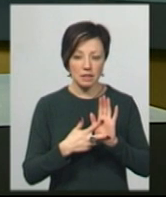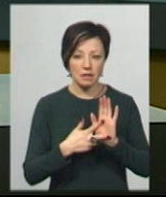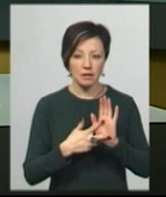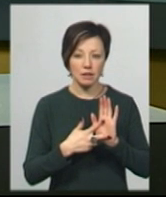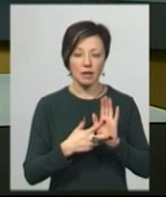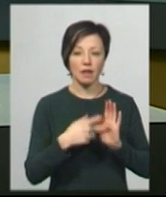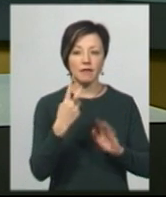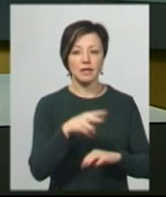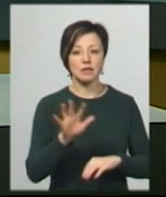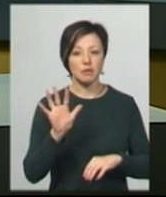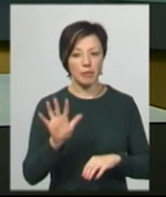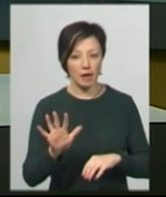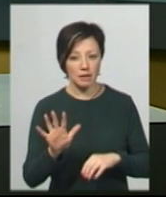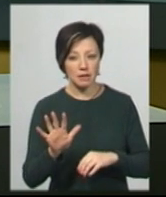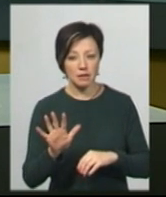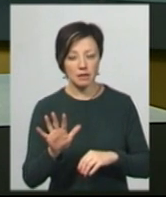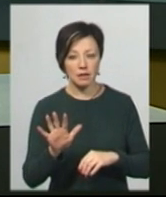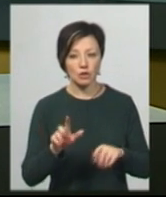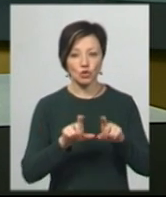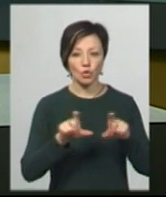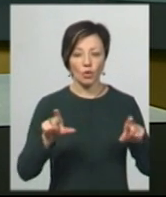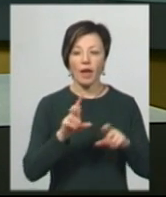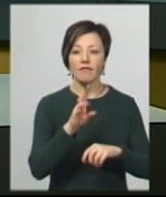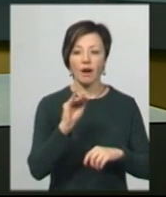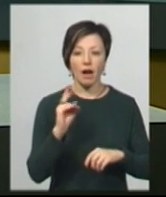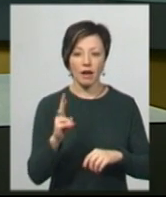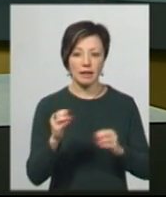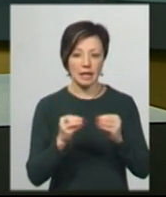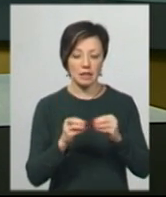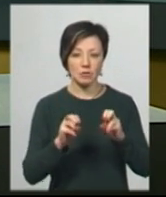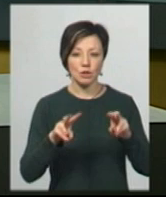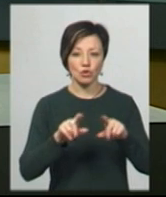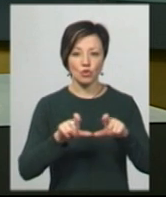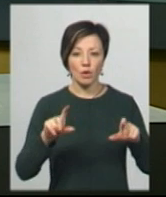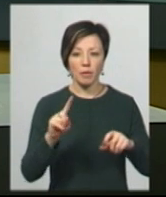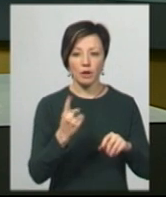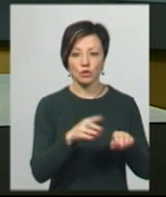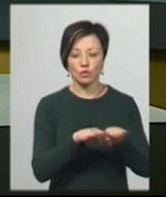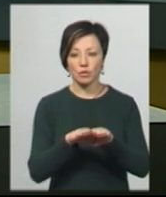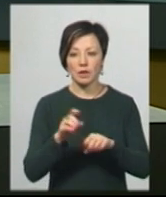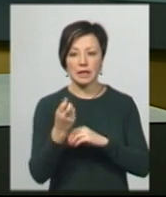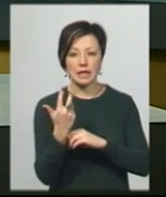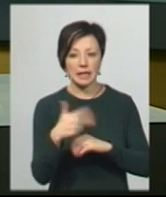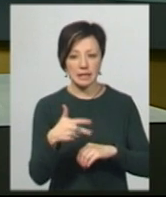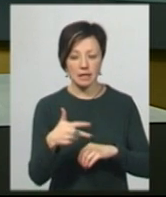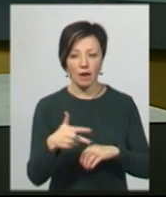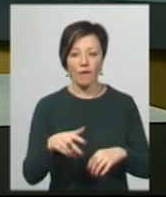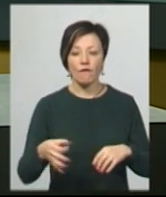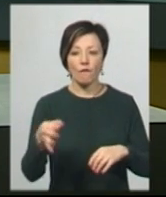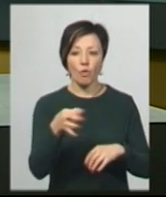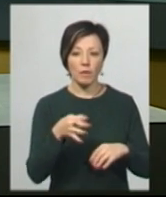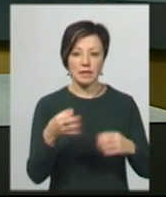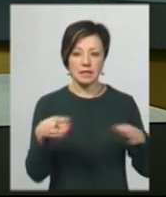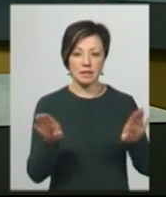Чорновола, номер 25 імені Івана Огієнка, НВК номер 10, Спеціалізована школа 1 ступеня номер 30. В області на